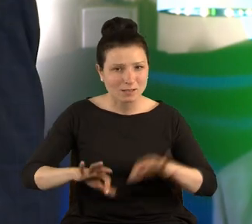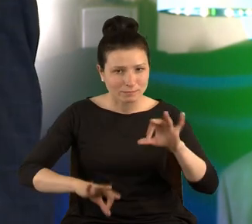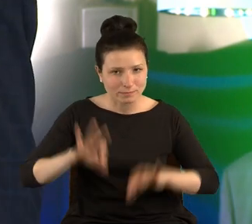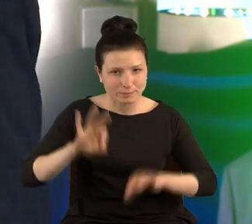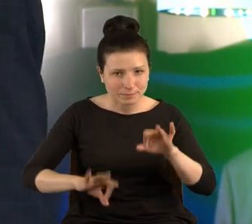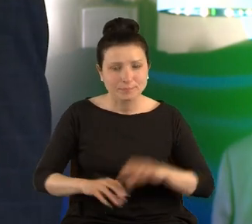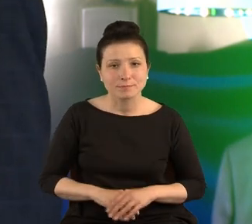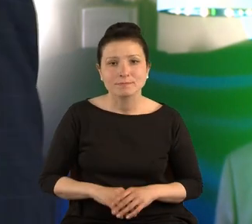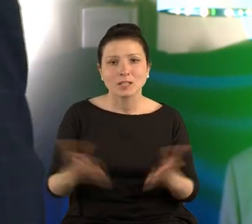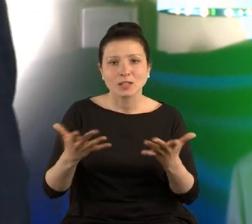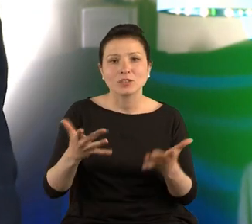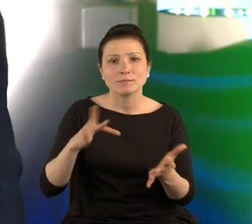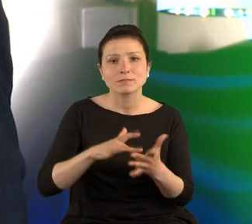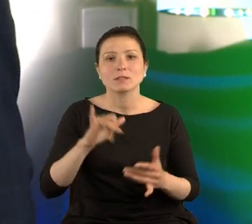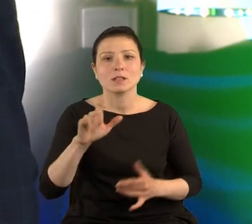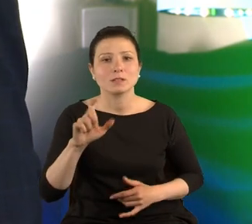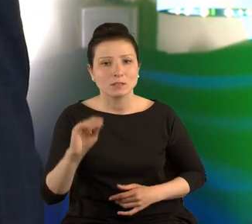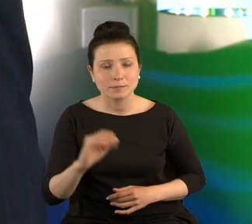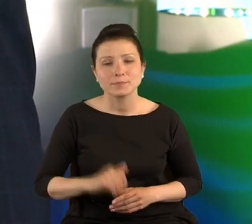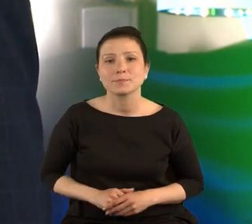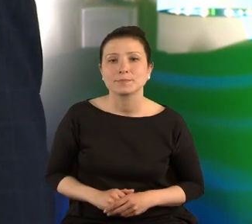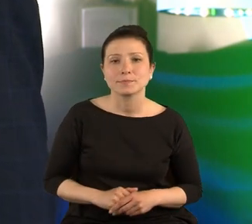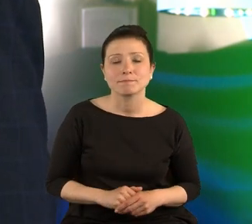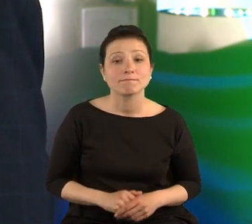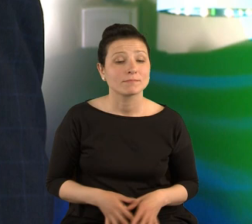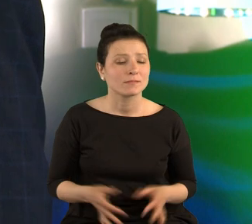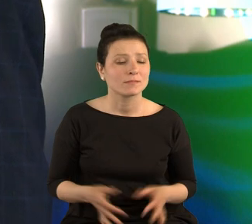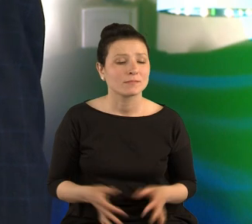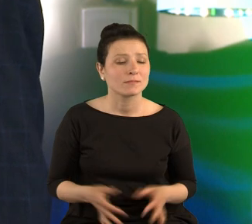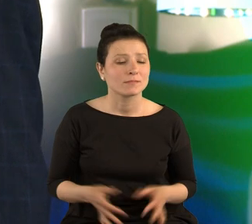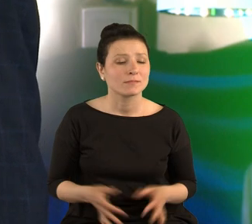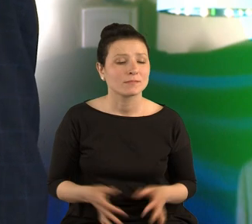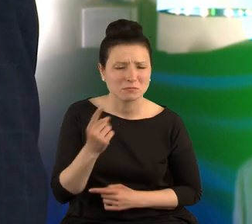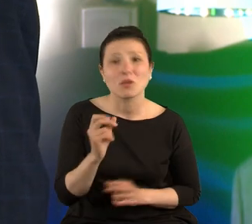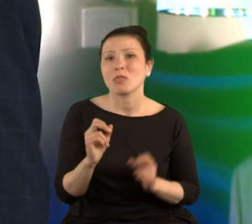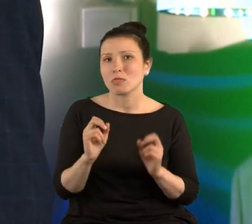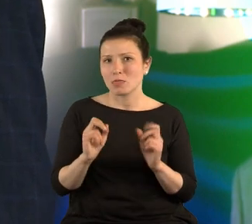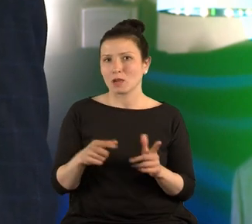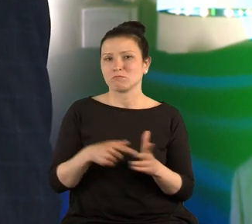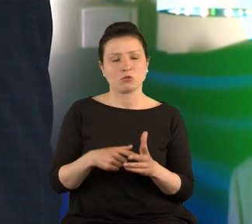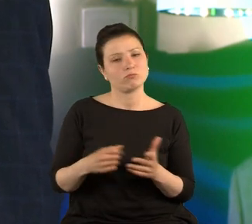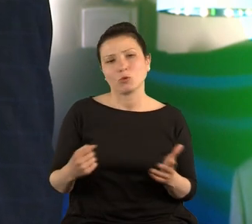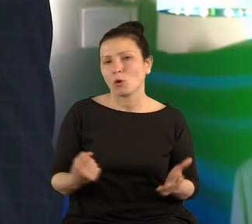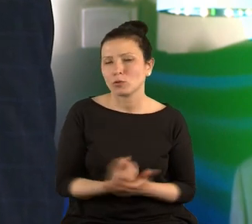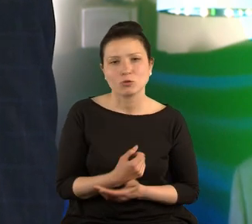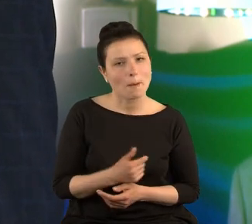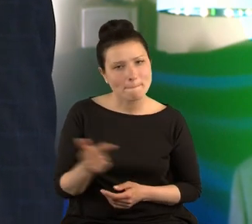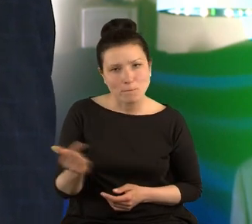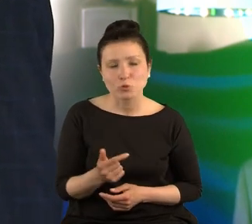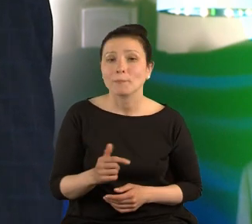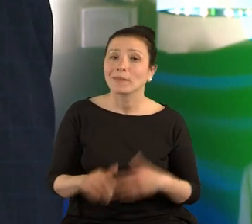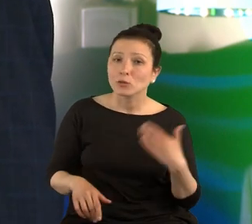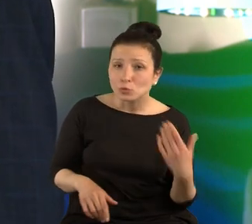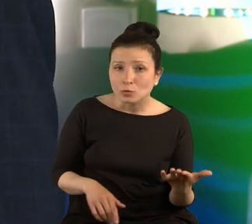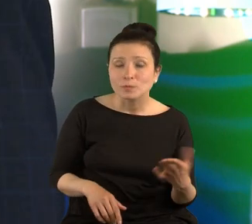w AIS-ie, to dzisiaj doszedłem do wniosku, że tak, to jest konieczność, ale z drugiej strony